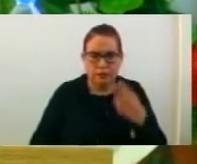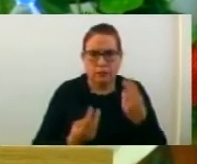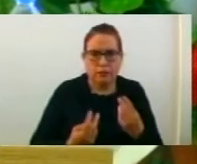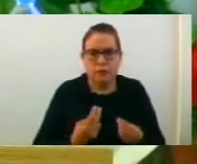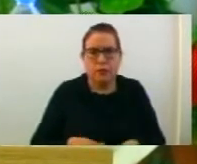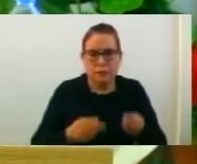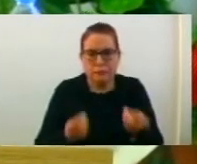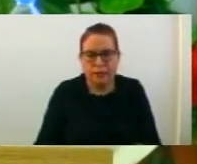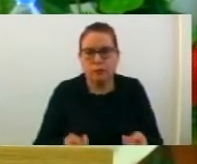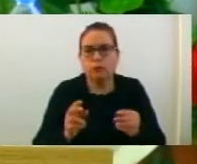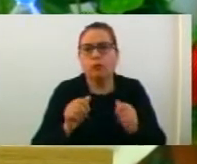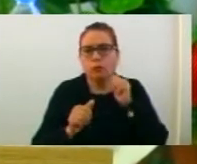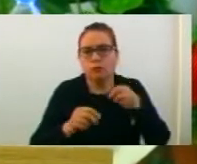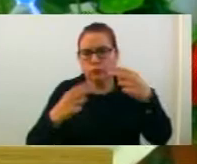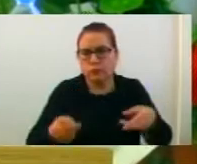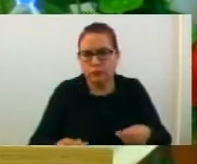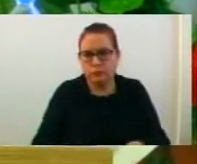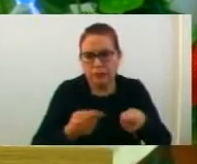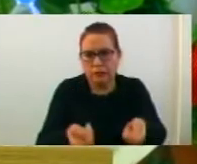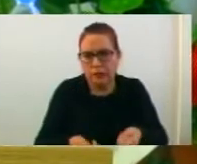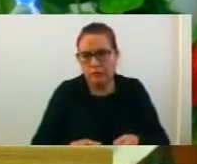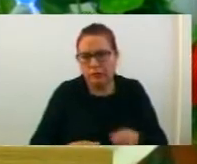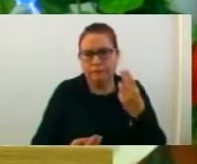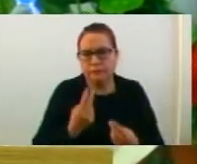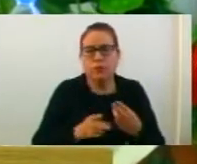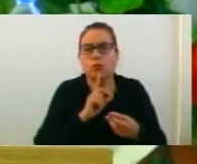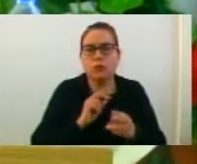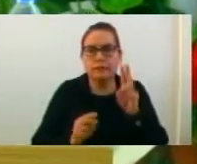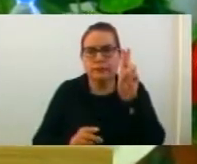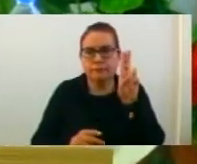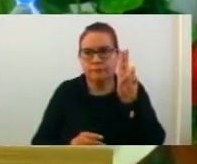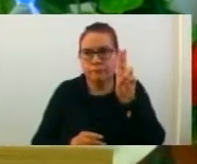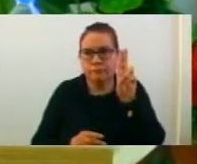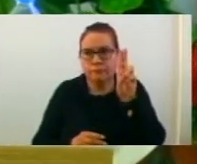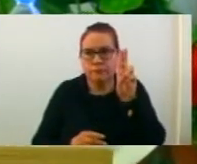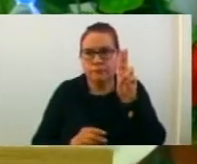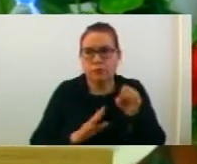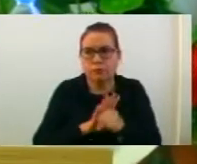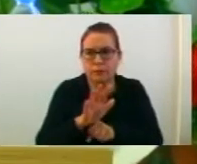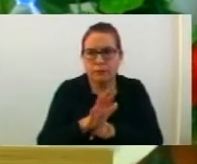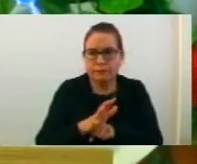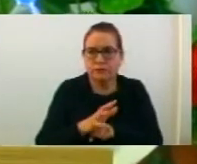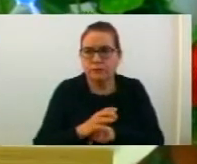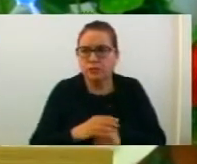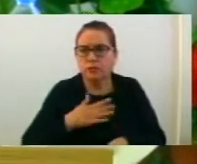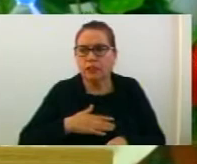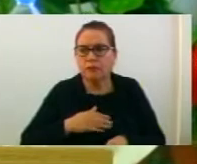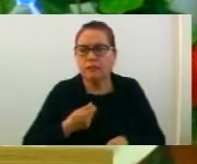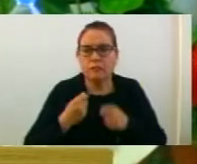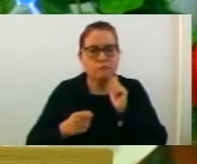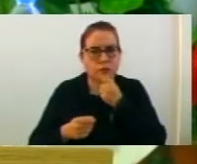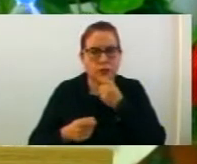и прелог од луката со прелог од комисијата да станам на гласене. Кој е за? Кој е против? Дали има въздържене?